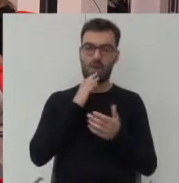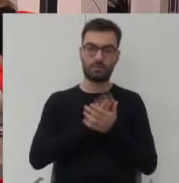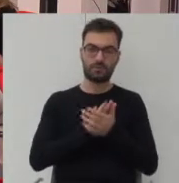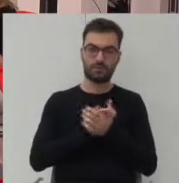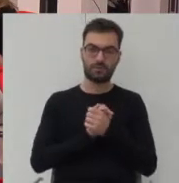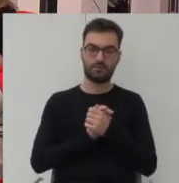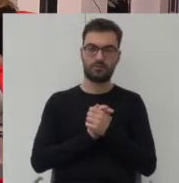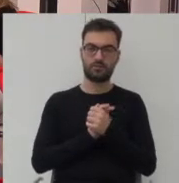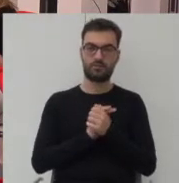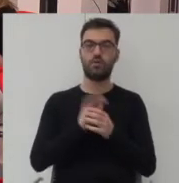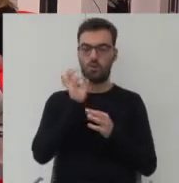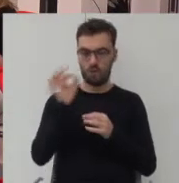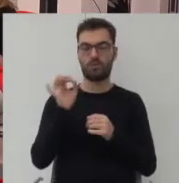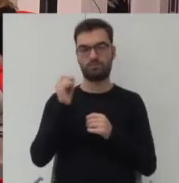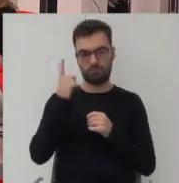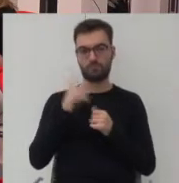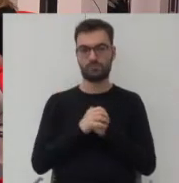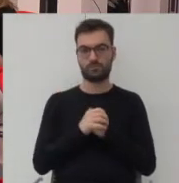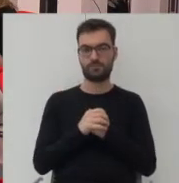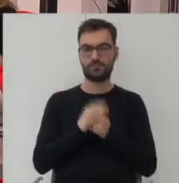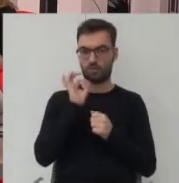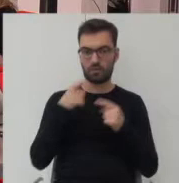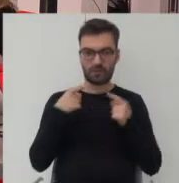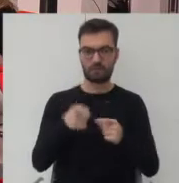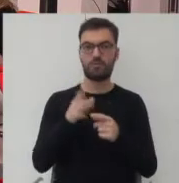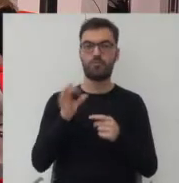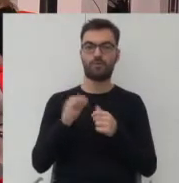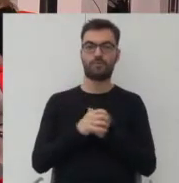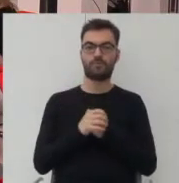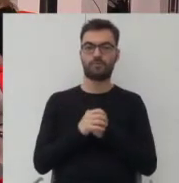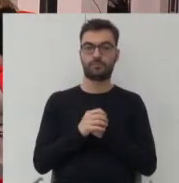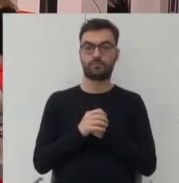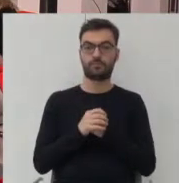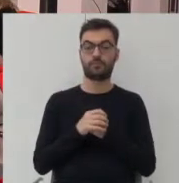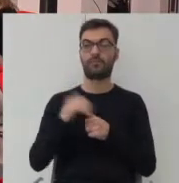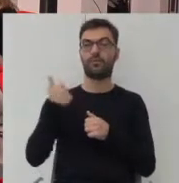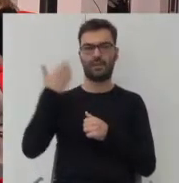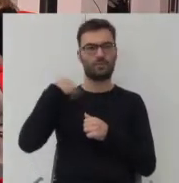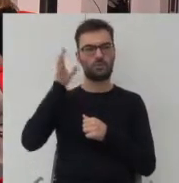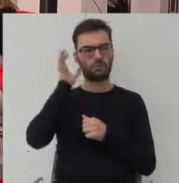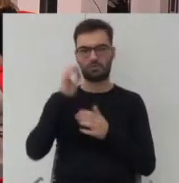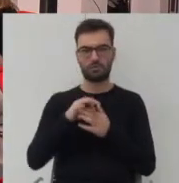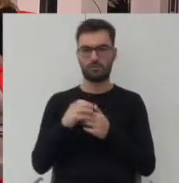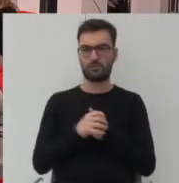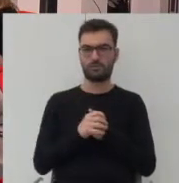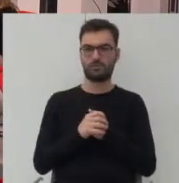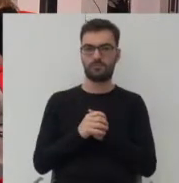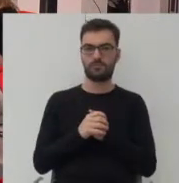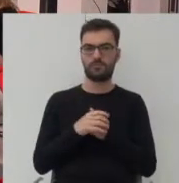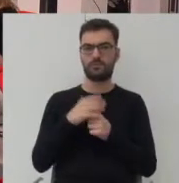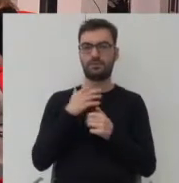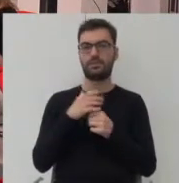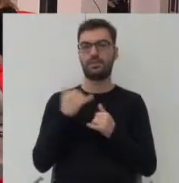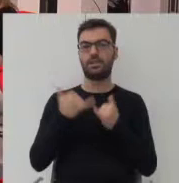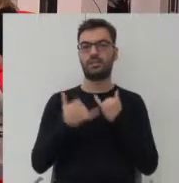dobrym kierunkiem. Dlatego, że gdzieś usłyszałem takie zdanie,